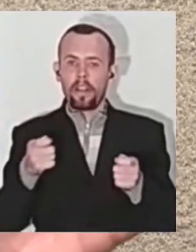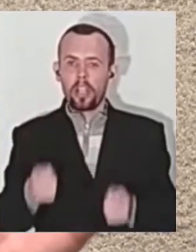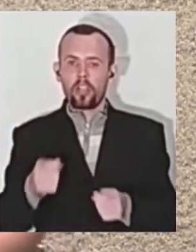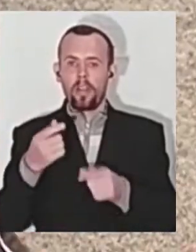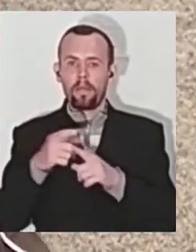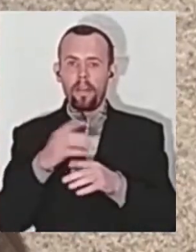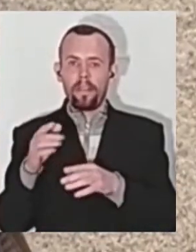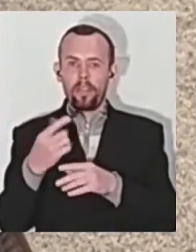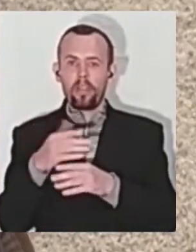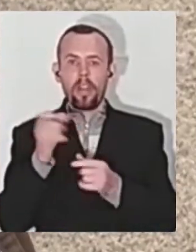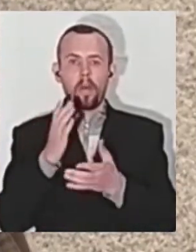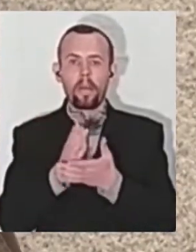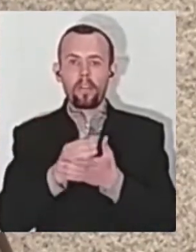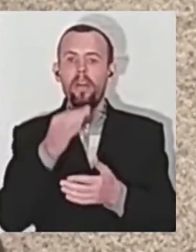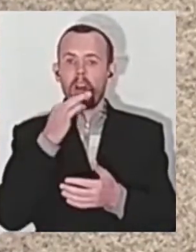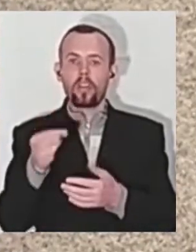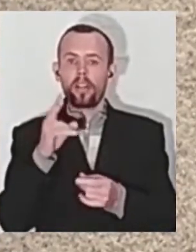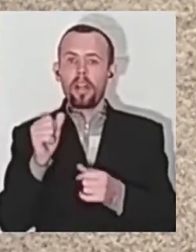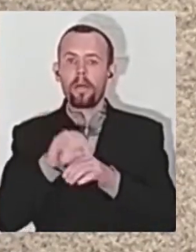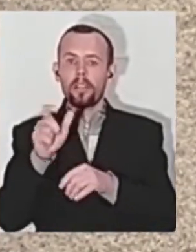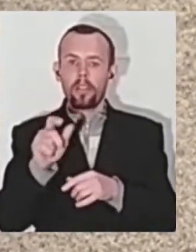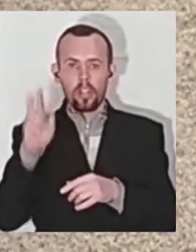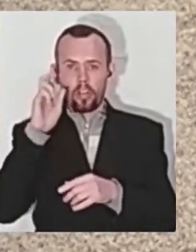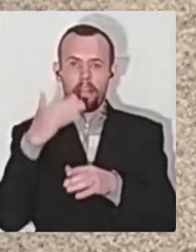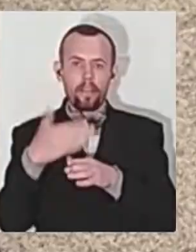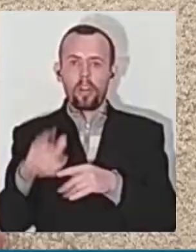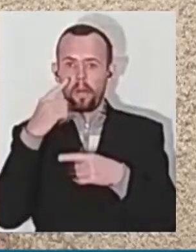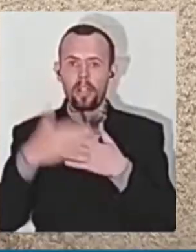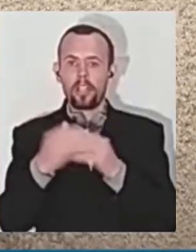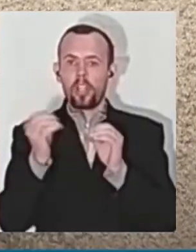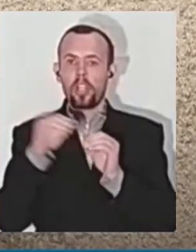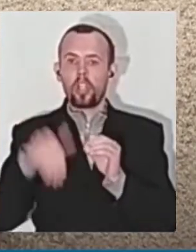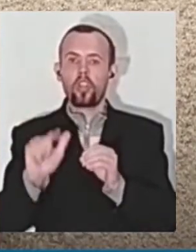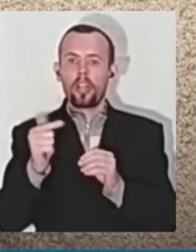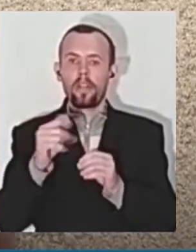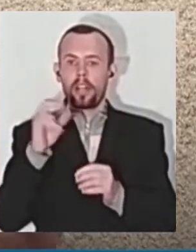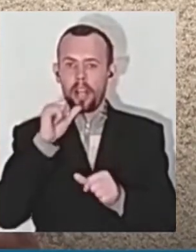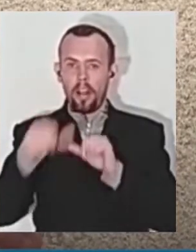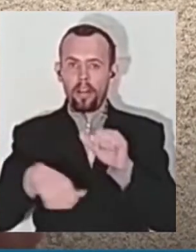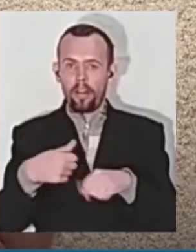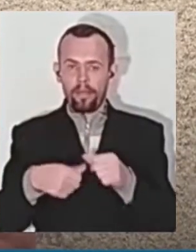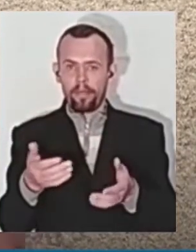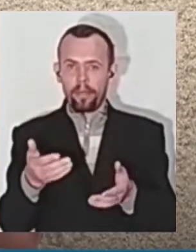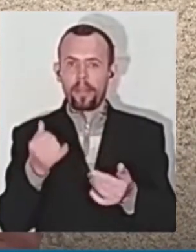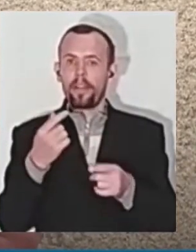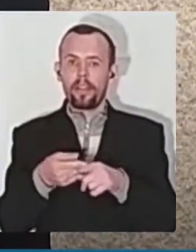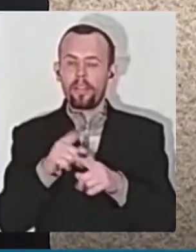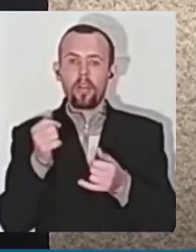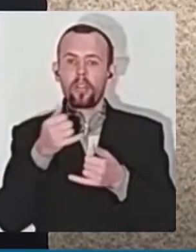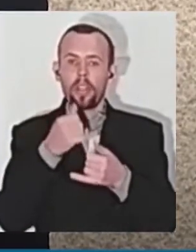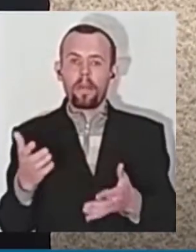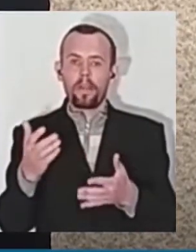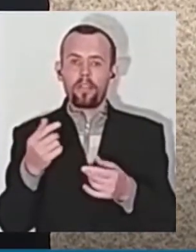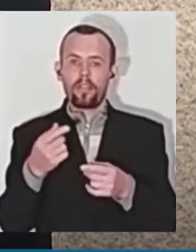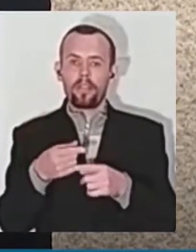перебувають, каже, на пацієнта держави виділяє близько 10 тисяч гривень на рік. Психський больной человек не може лечитись один раз в рік.